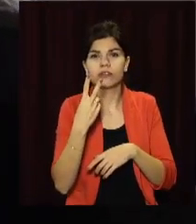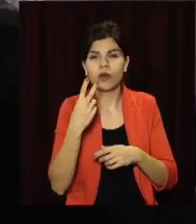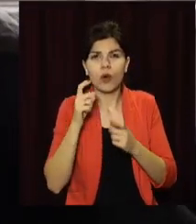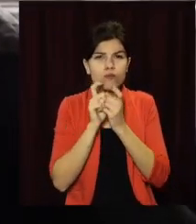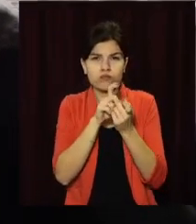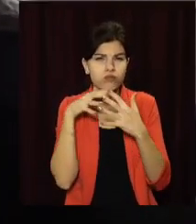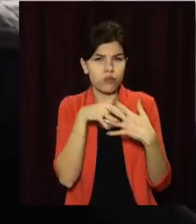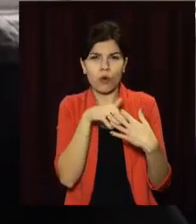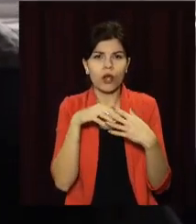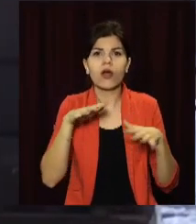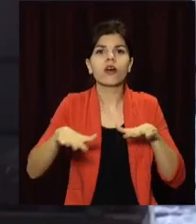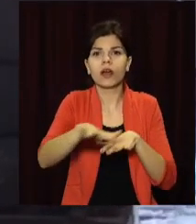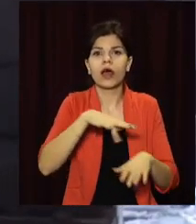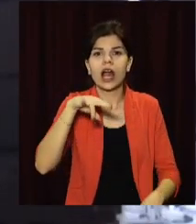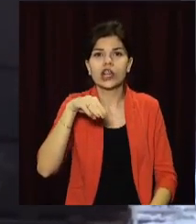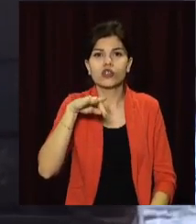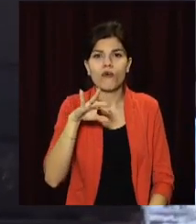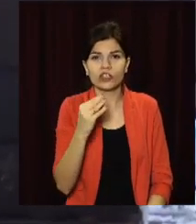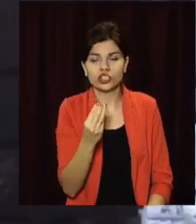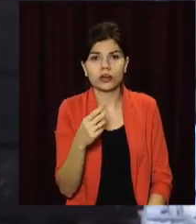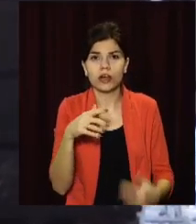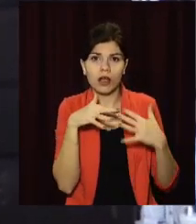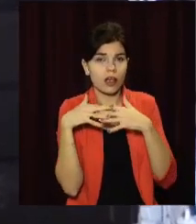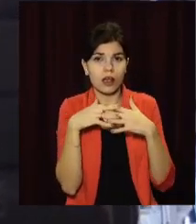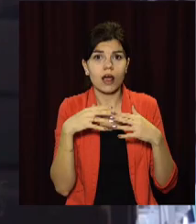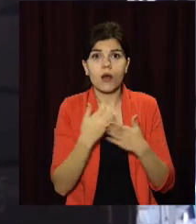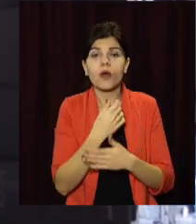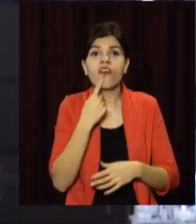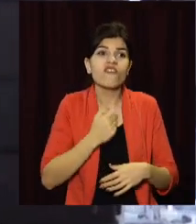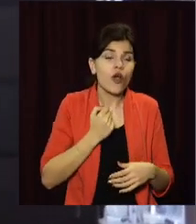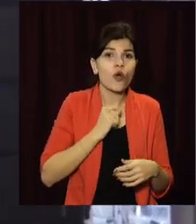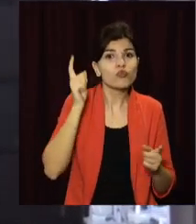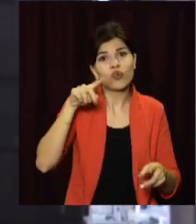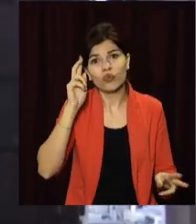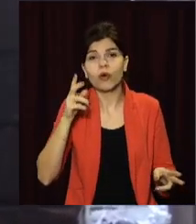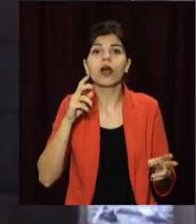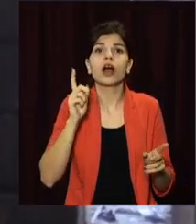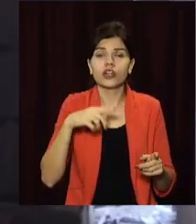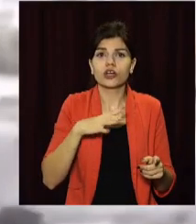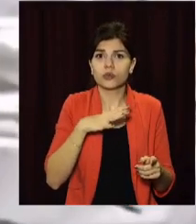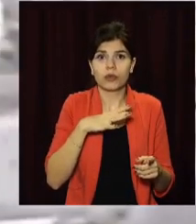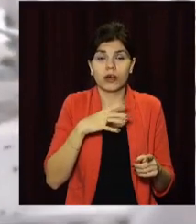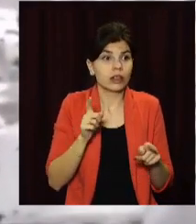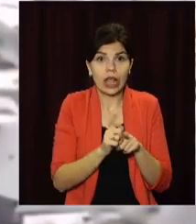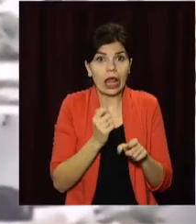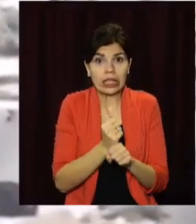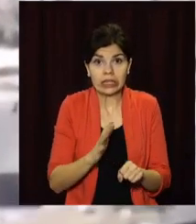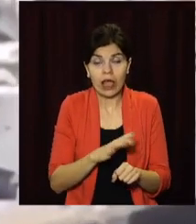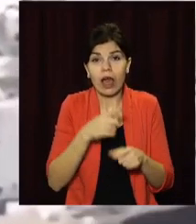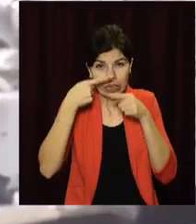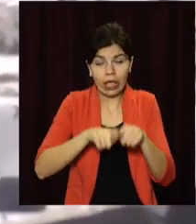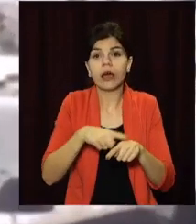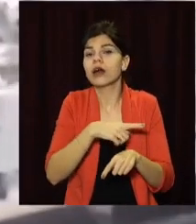боїв вже за Литовище. Діяти доводилося всупереч військовій науці. Іноді – здоровому глузду. Російські противники